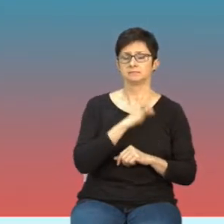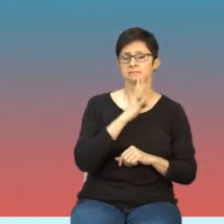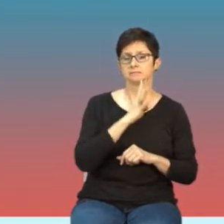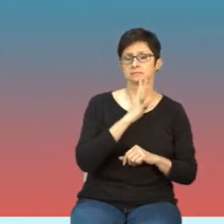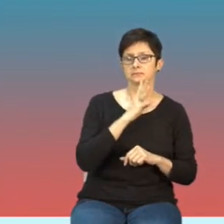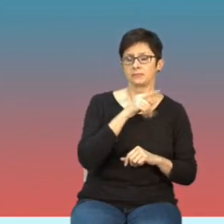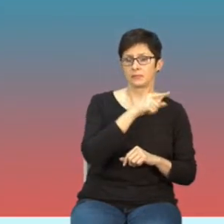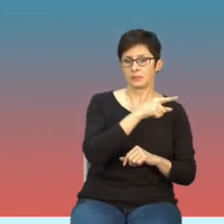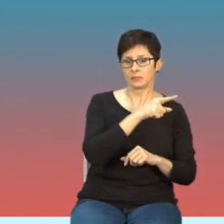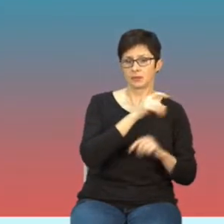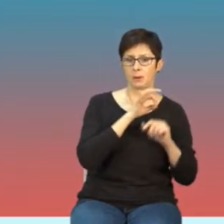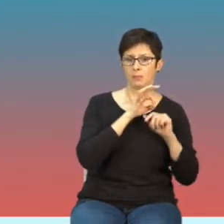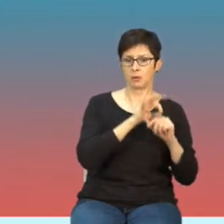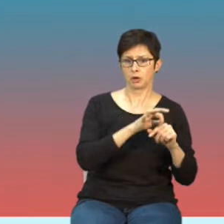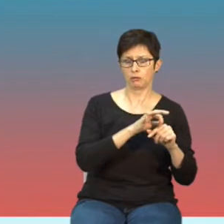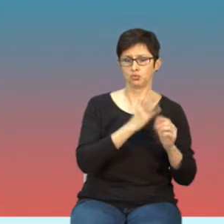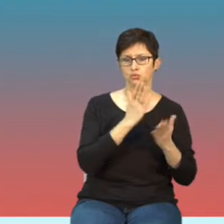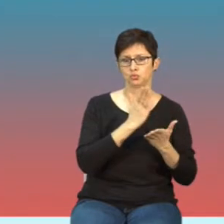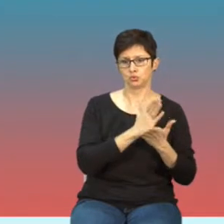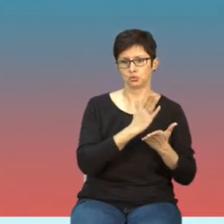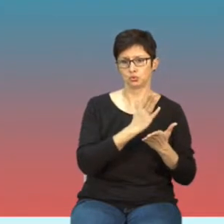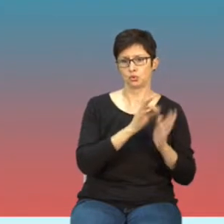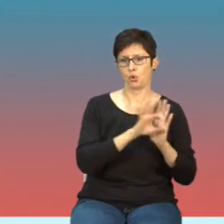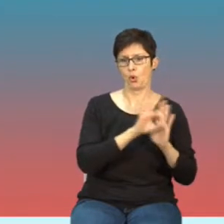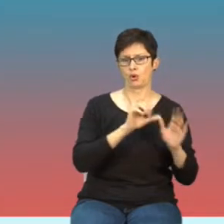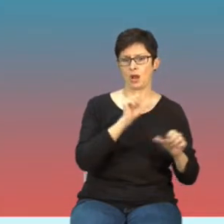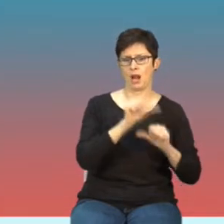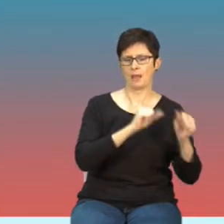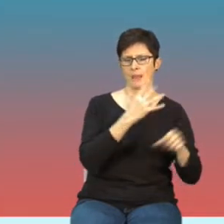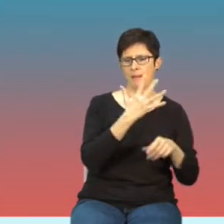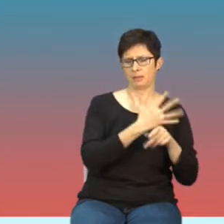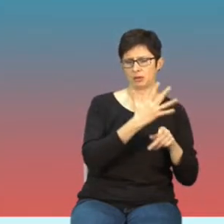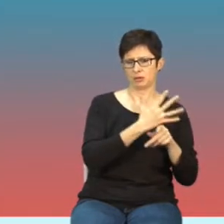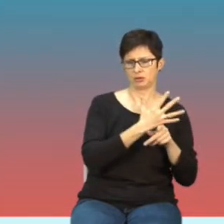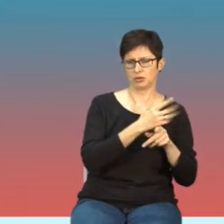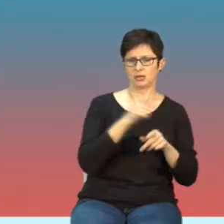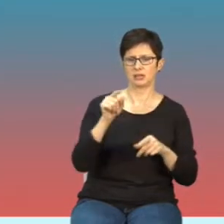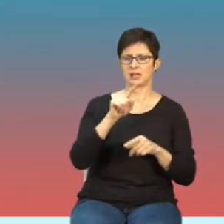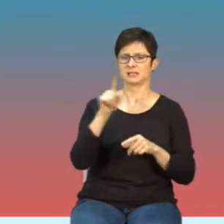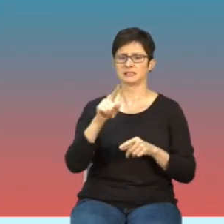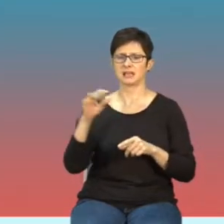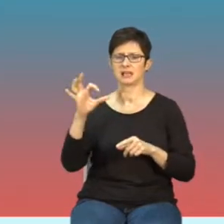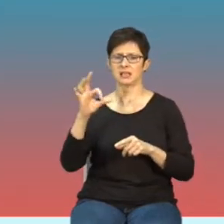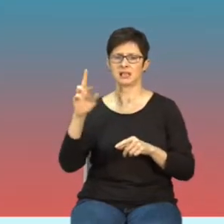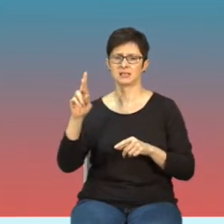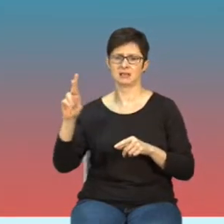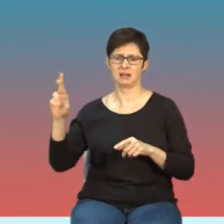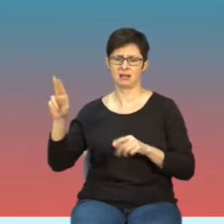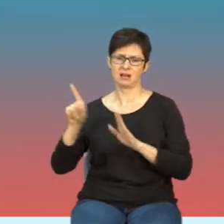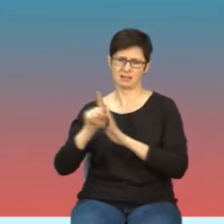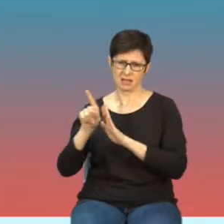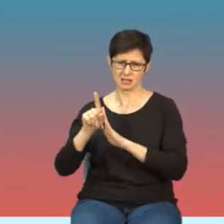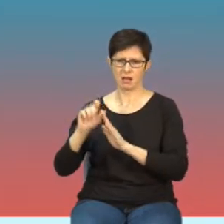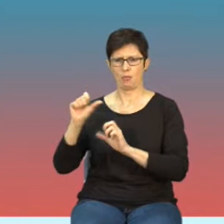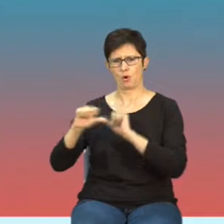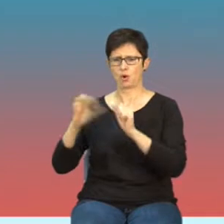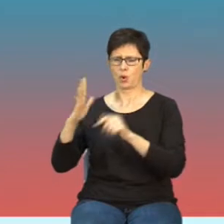prace prowadzono już, no oczywiście od lat 50, zresztą w obu krajach prowadzono od początku lat 50.